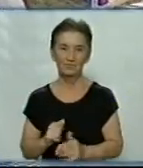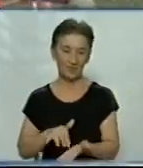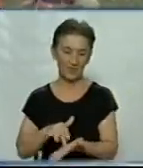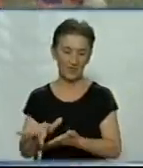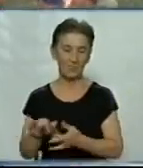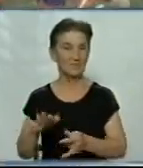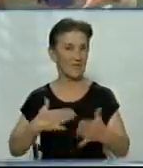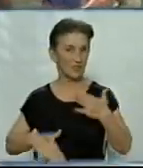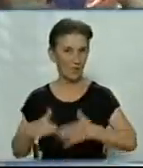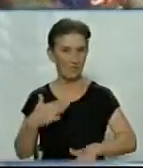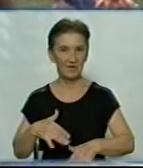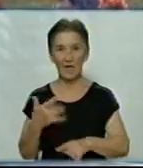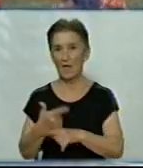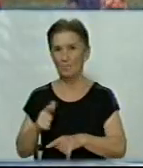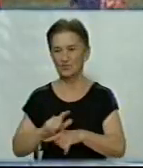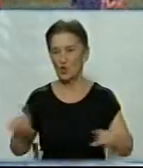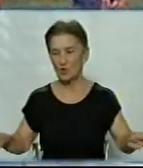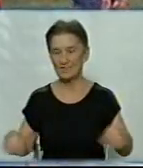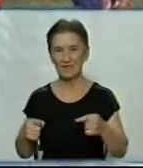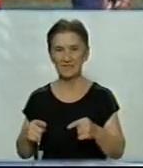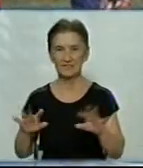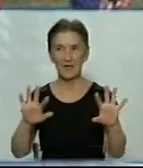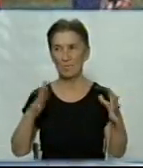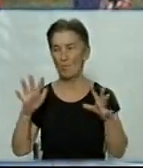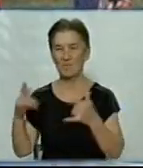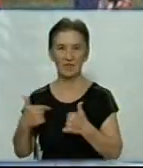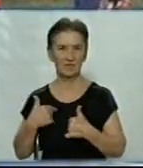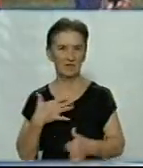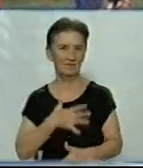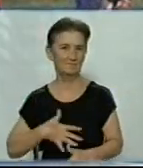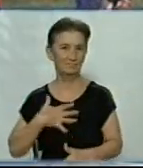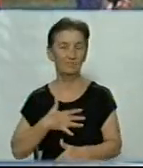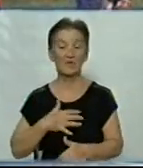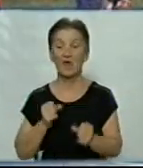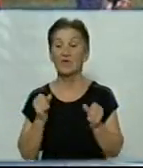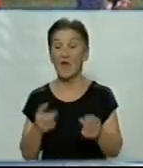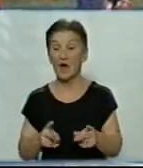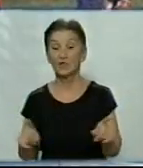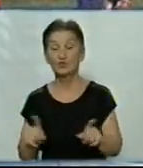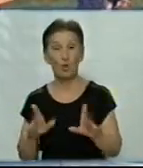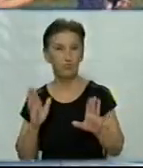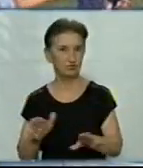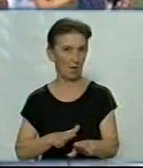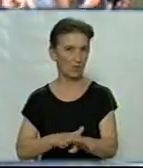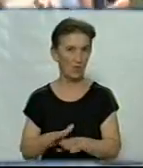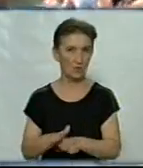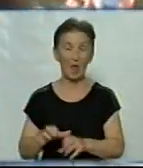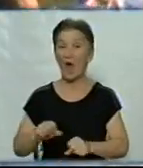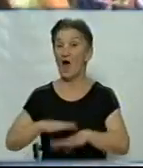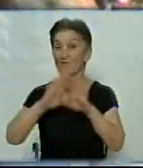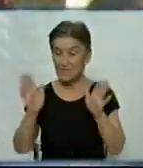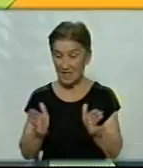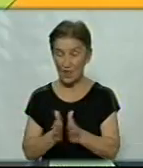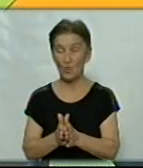задоволенням. Більш такі організаційні моменти нас турбували, як це все буде проходити. Ну, а в цілому –